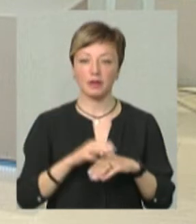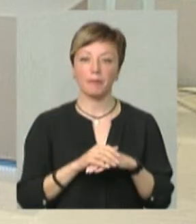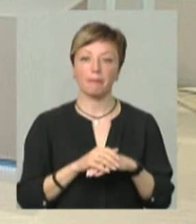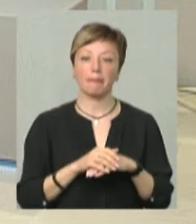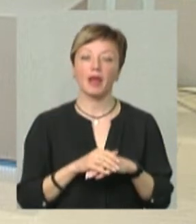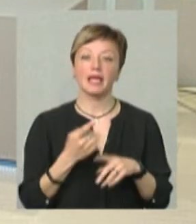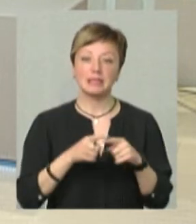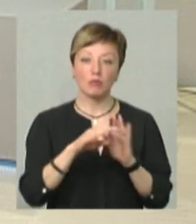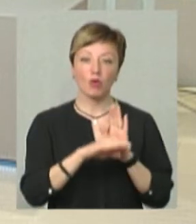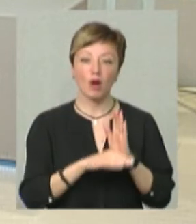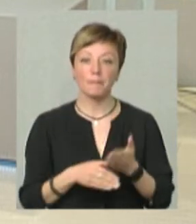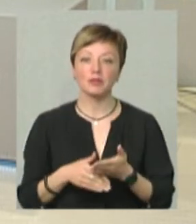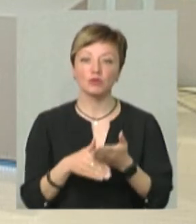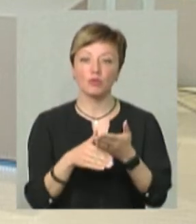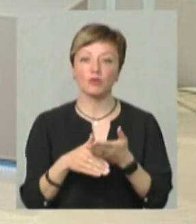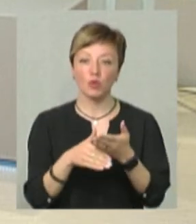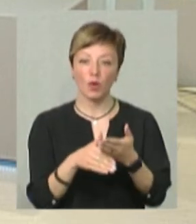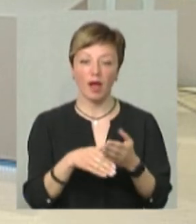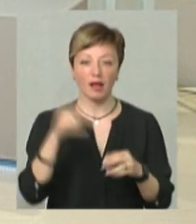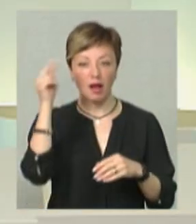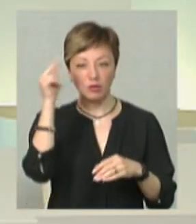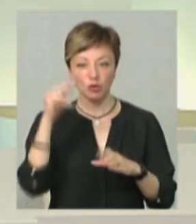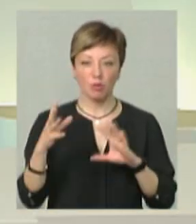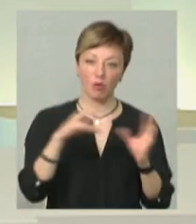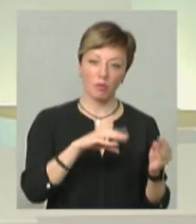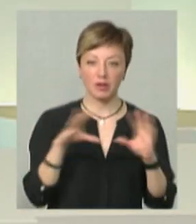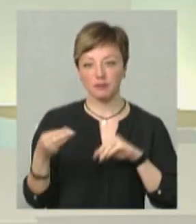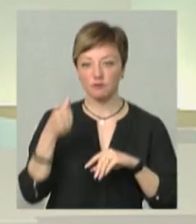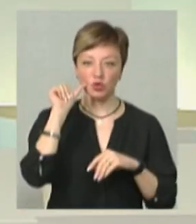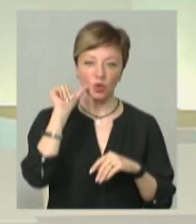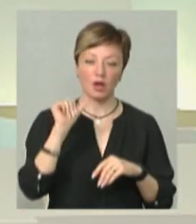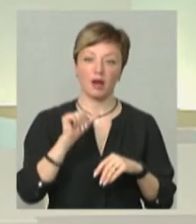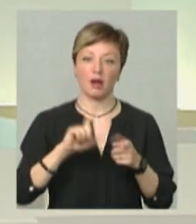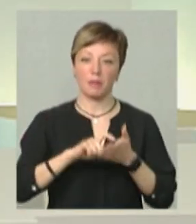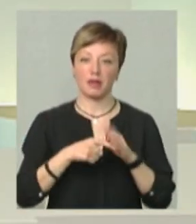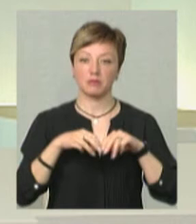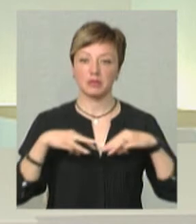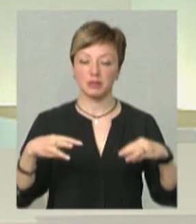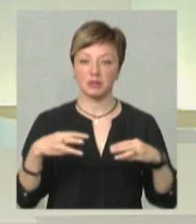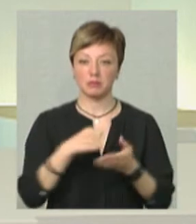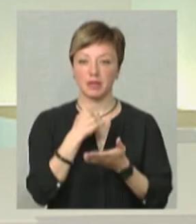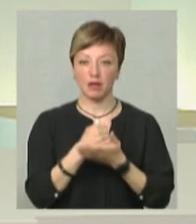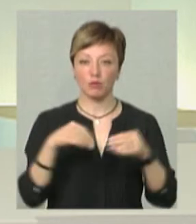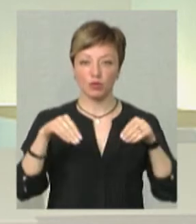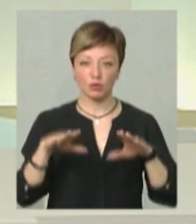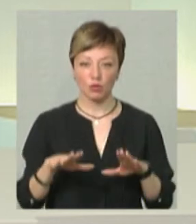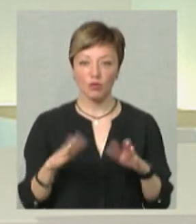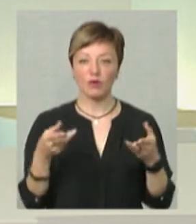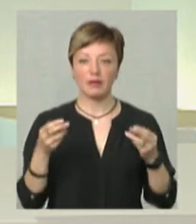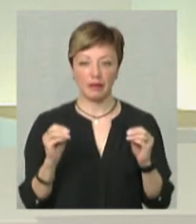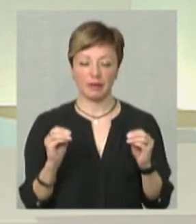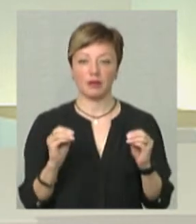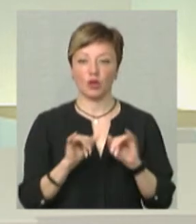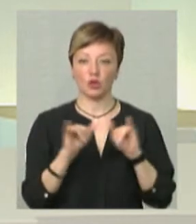І оця програма, вона стимулює академічну мобільність. Здається, вчора чи позавчора Кабінет міністрів України прийняв таку постанову, де